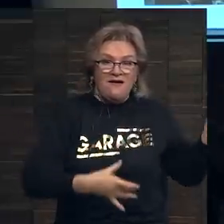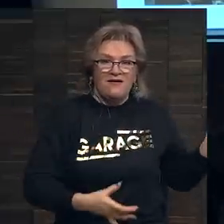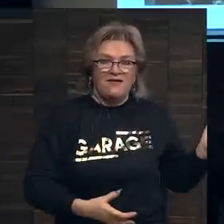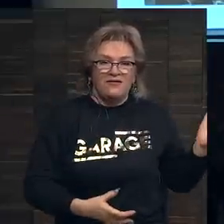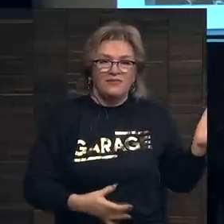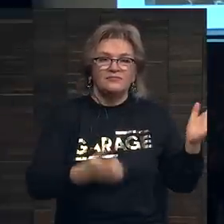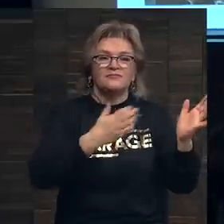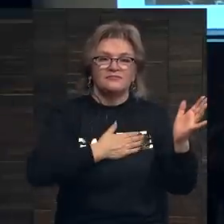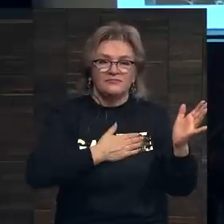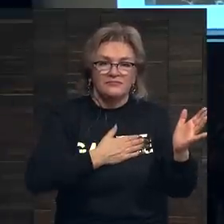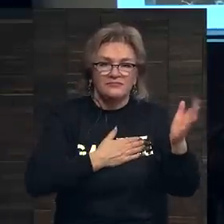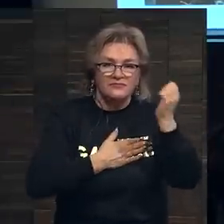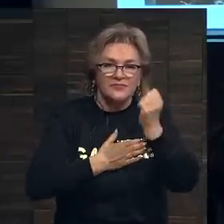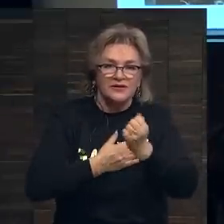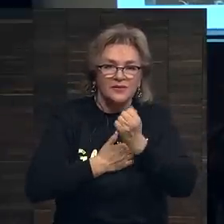Спасибо.